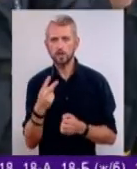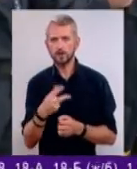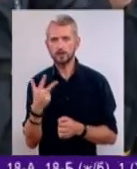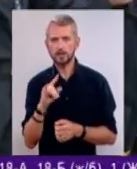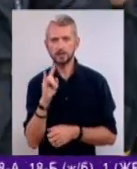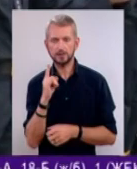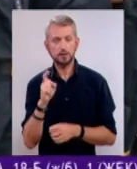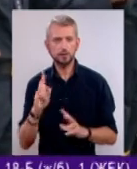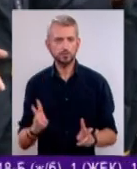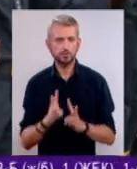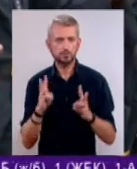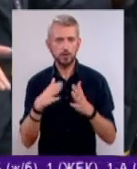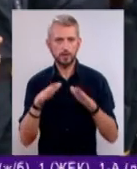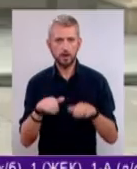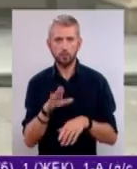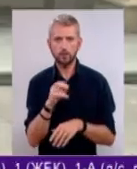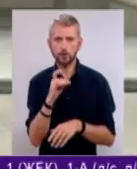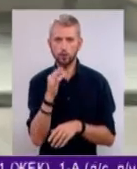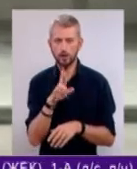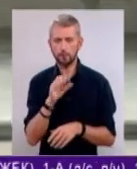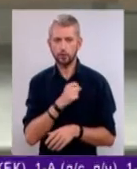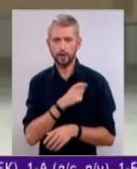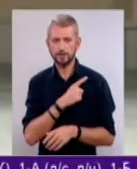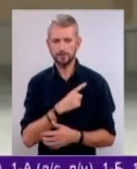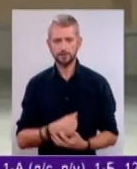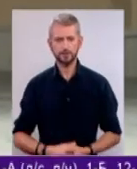із охопленого полум'ям табору «Вікторія» в Одесі.